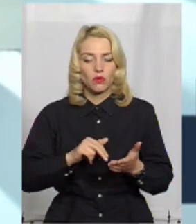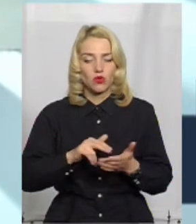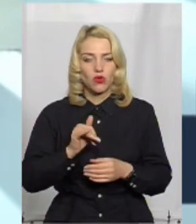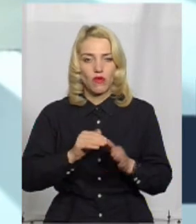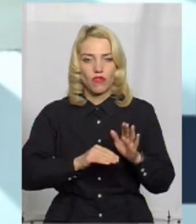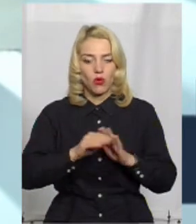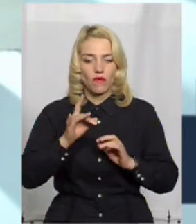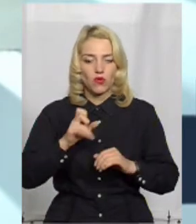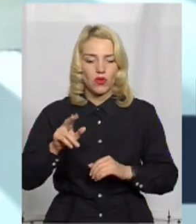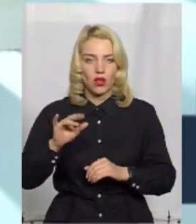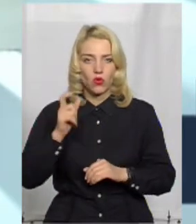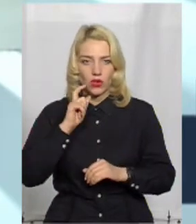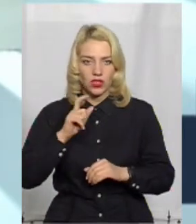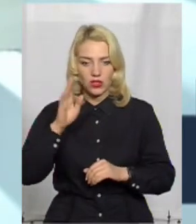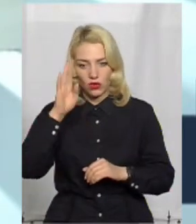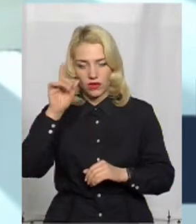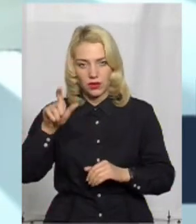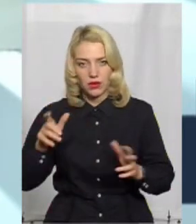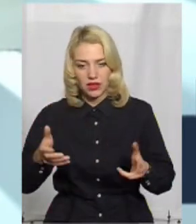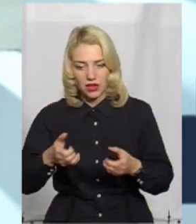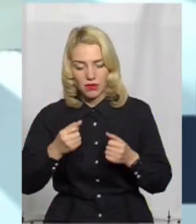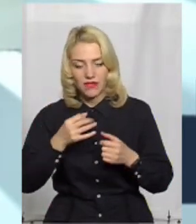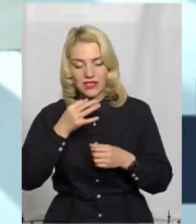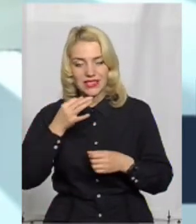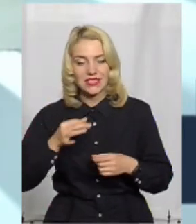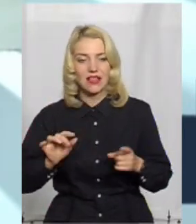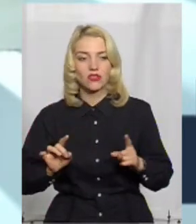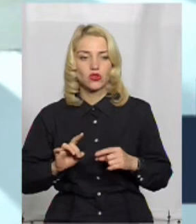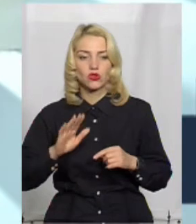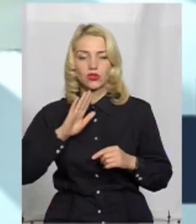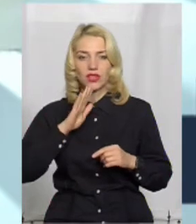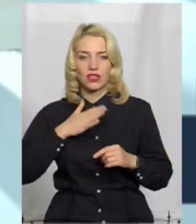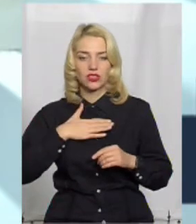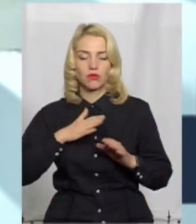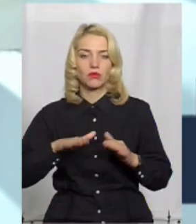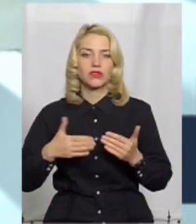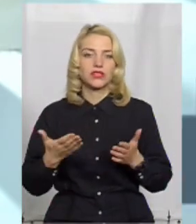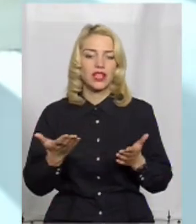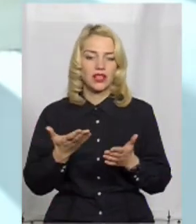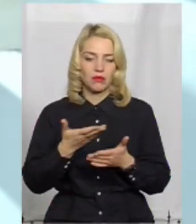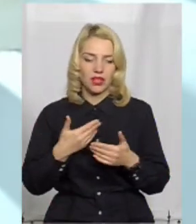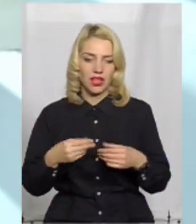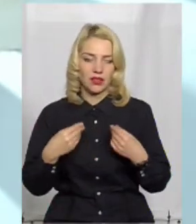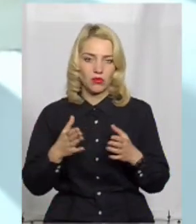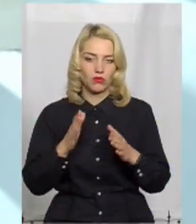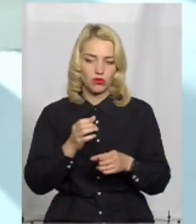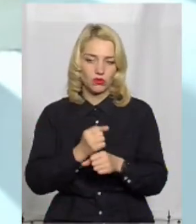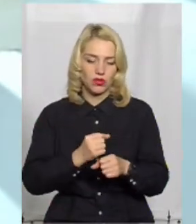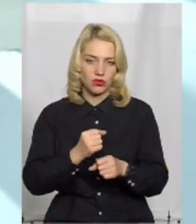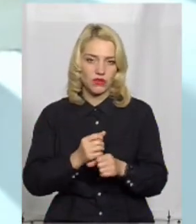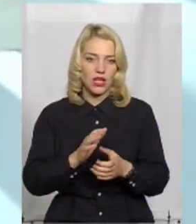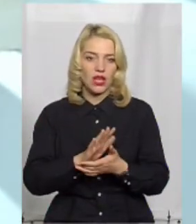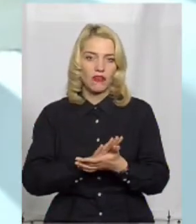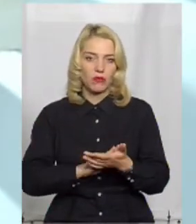України. І він підтримав і сказав, в принципі, що наші пропозиції, які ми не дамо, будуть опрацьовані. в